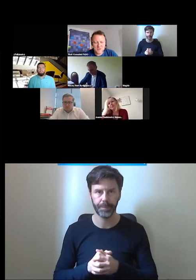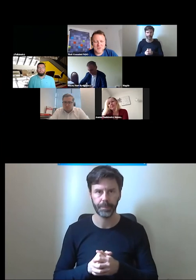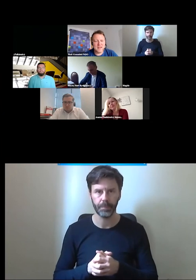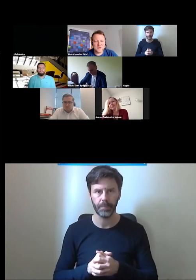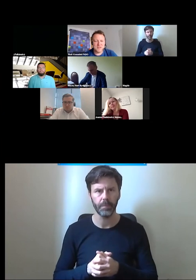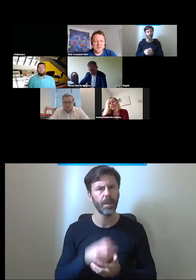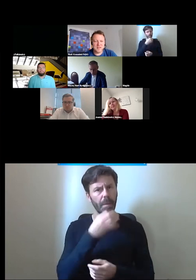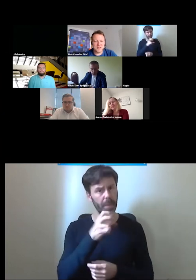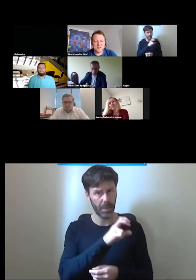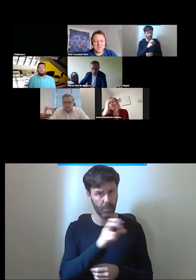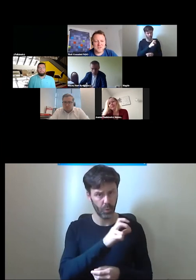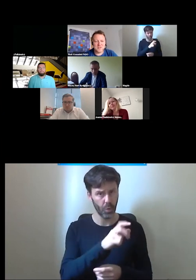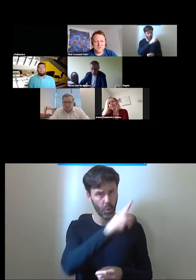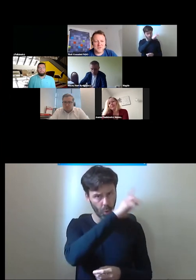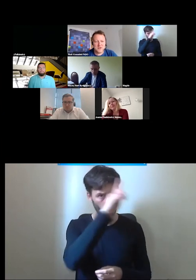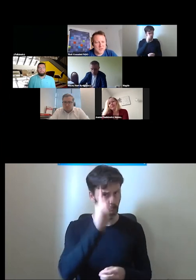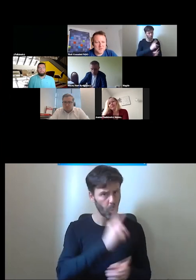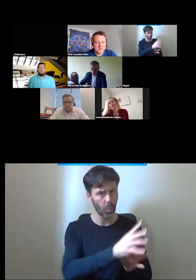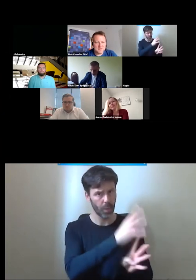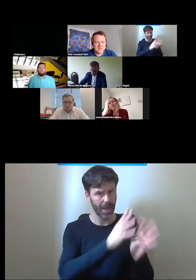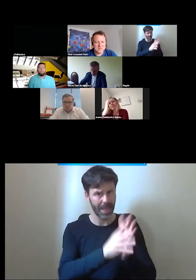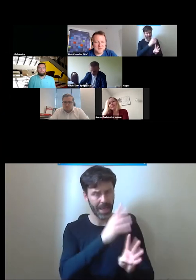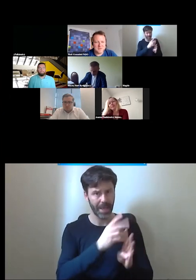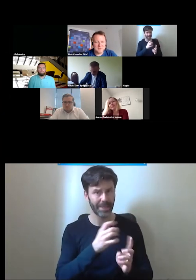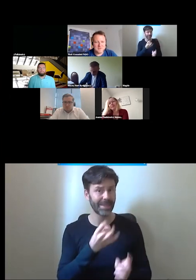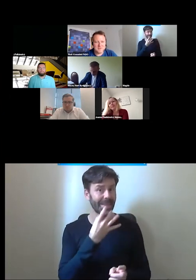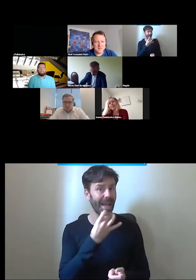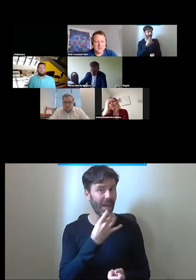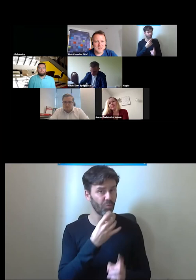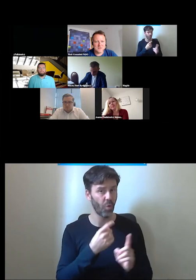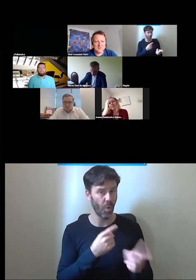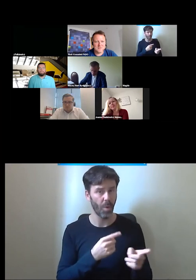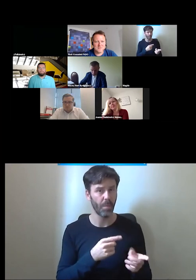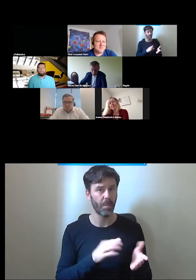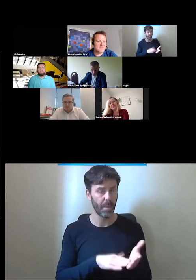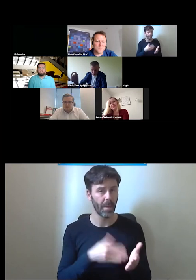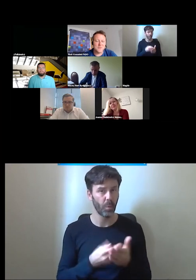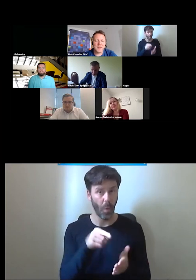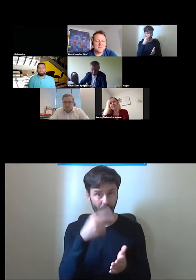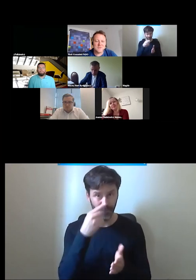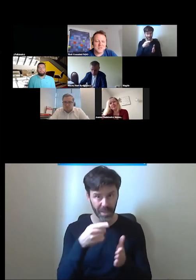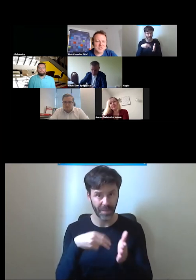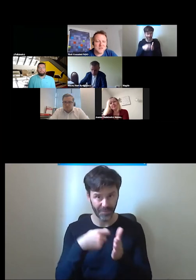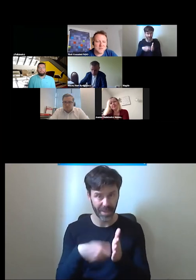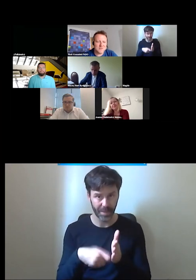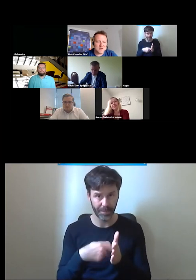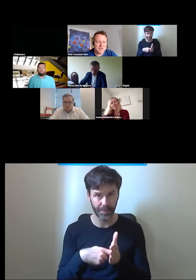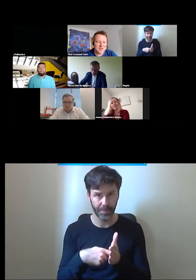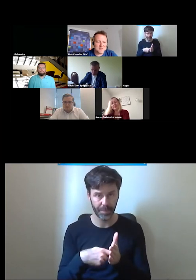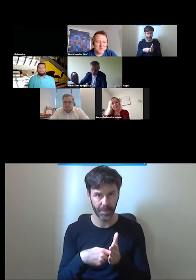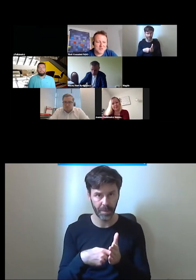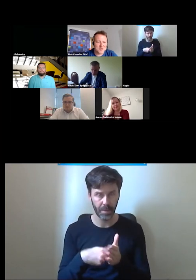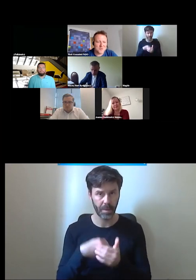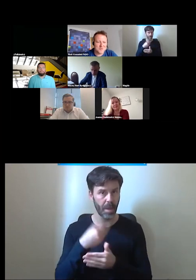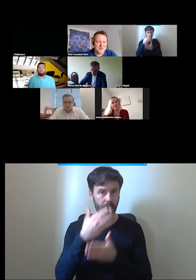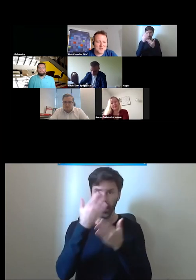pasażerowie skarżą się na takie rzeczy które widzieliśmy w filmie czy jak to ja też nie wiem jak wygląda